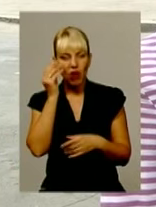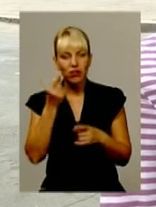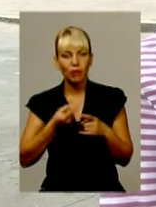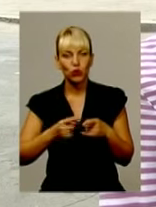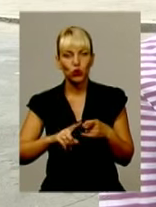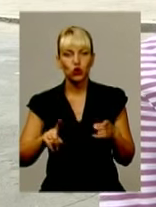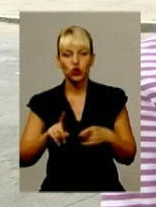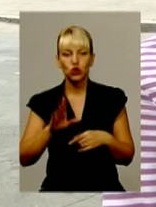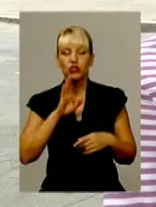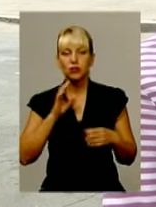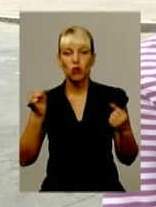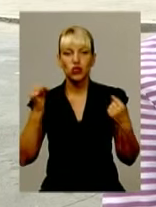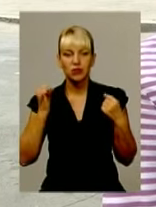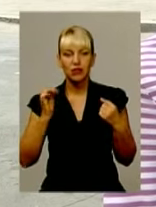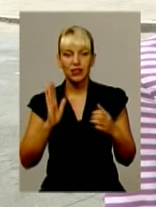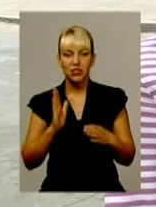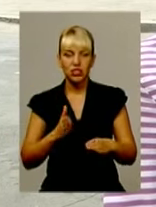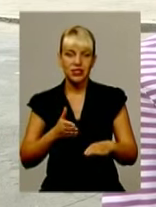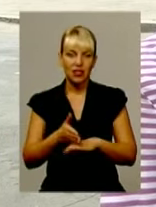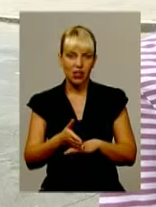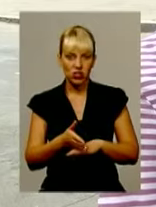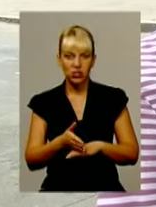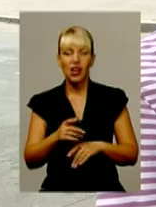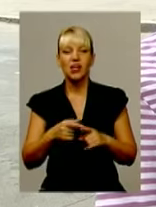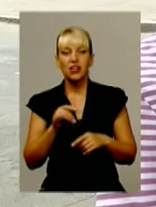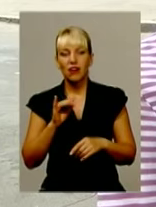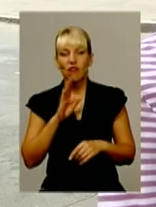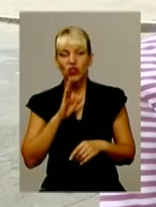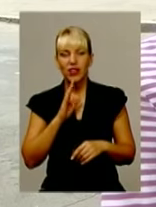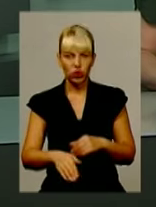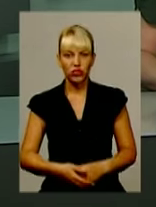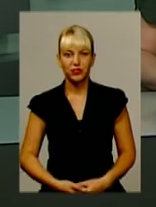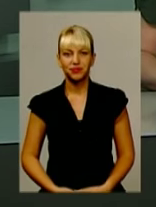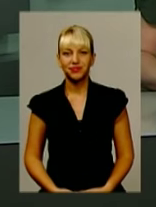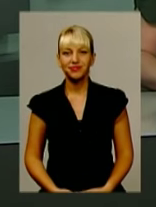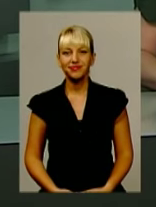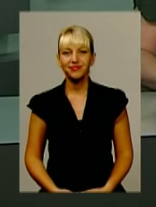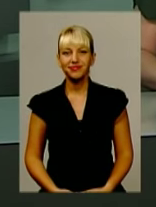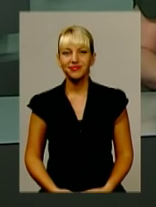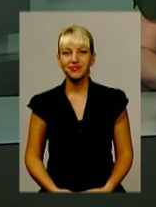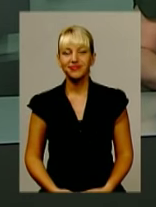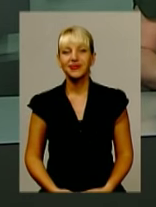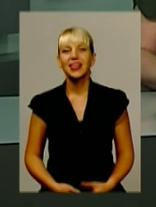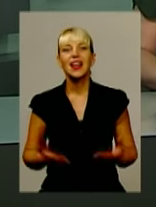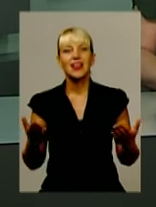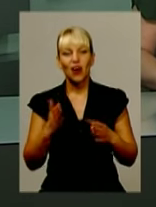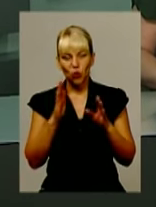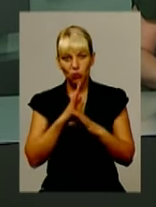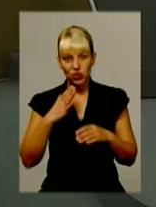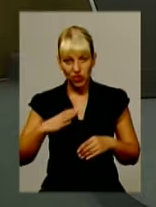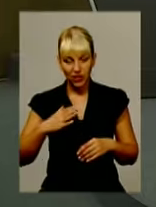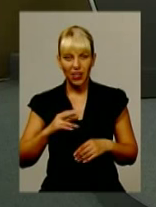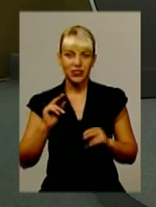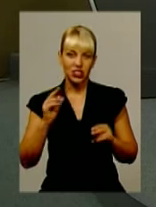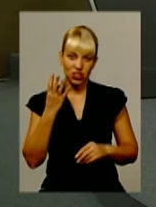спортсменка лише зайшла. Вона серед своїх суперниць наймолодші. Якої погоди чекати нам